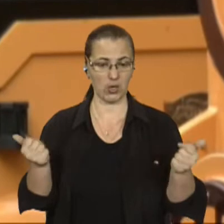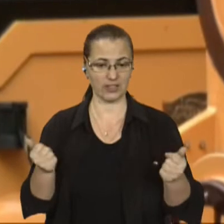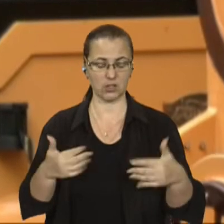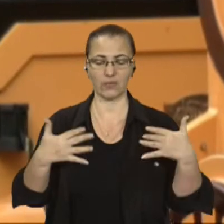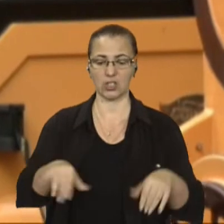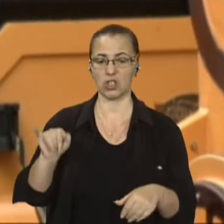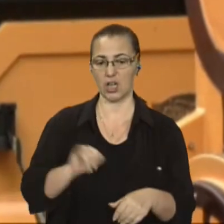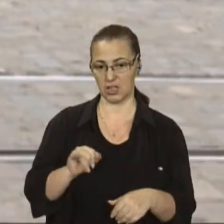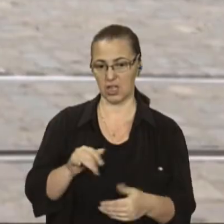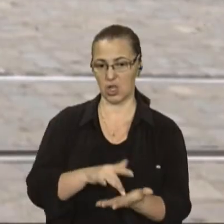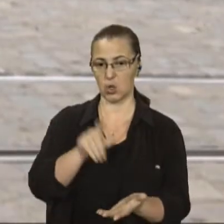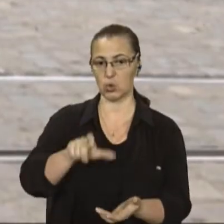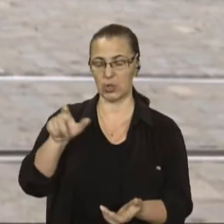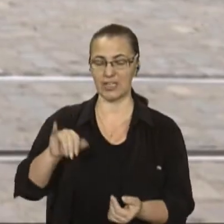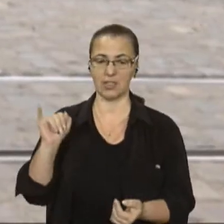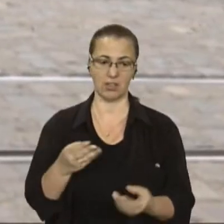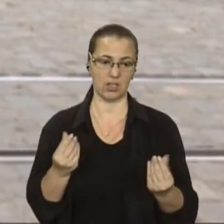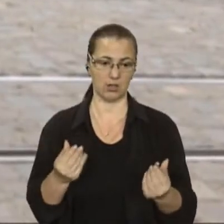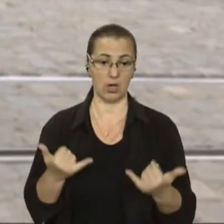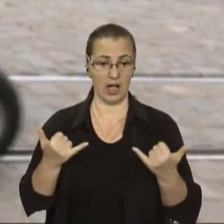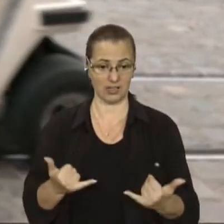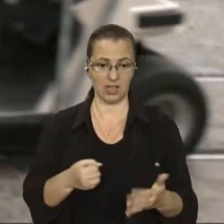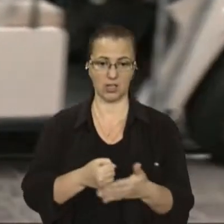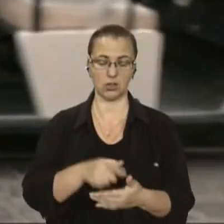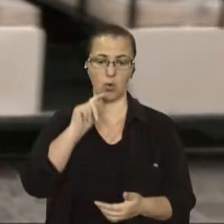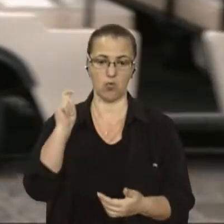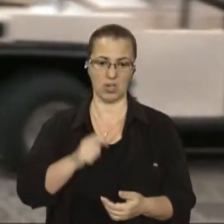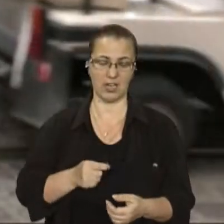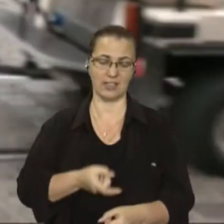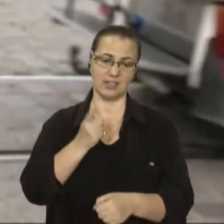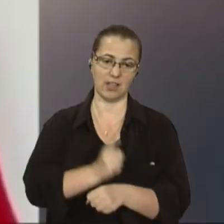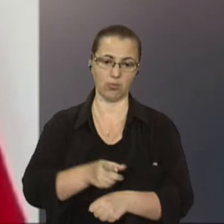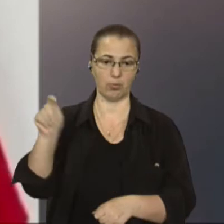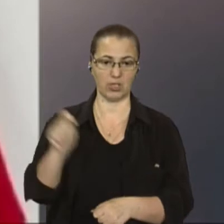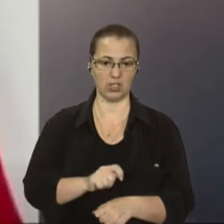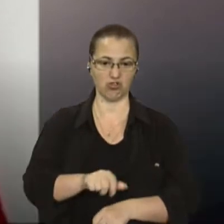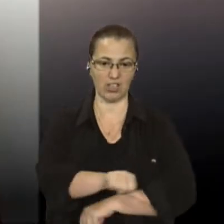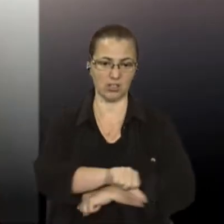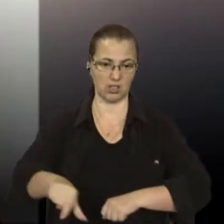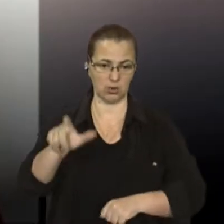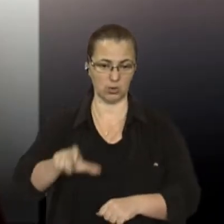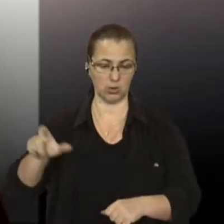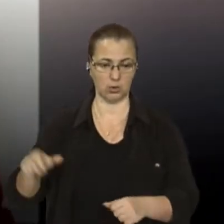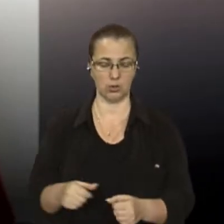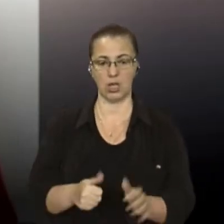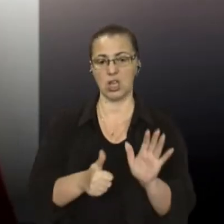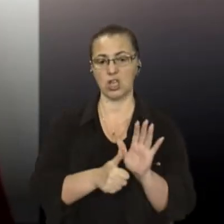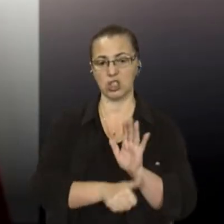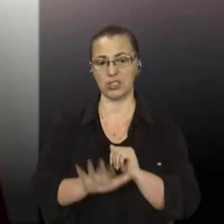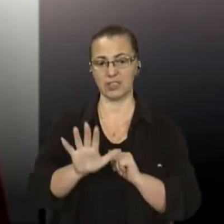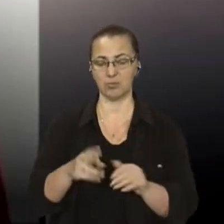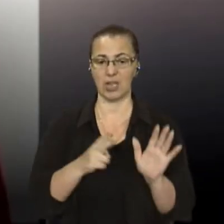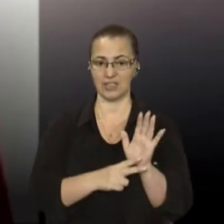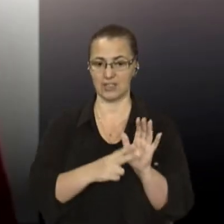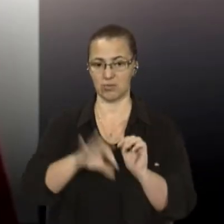туристів, і свої гроші. А тепер до України ще і заборонили приїжджати іноземцям. 65-70% туристів до